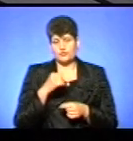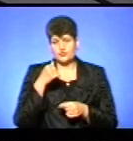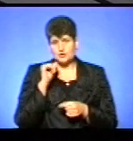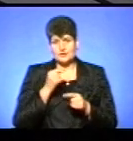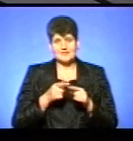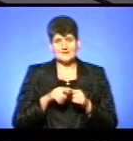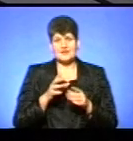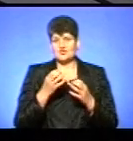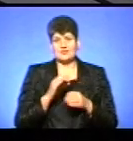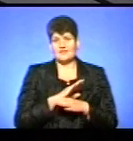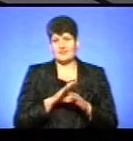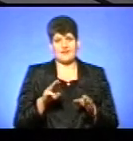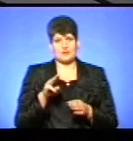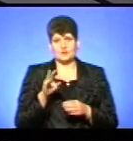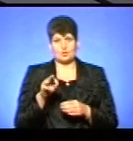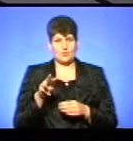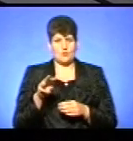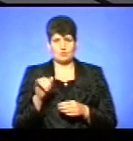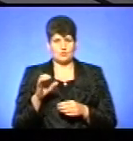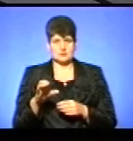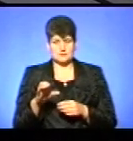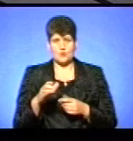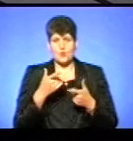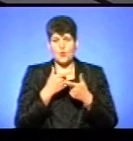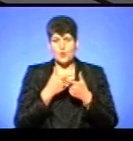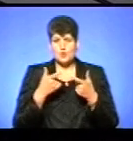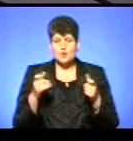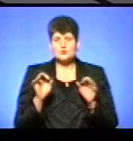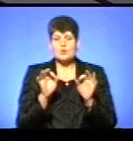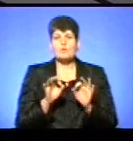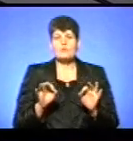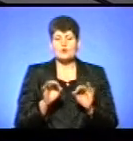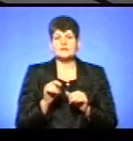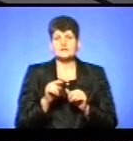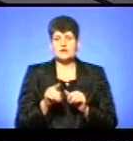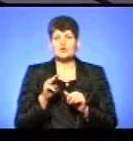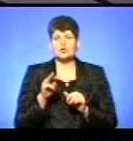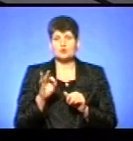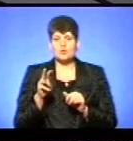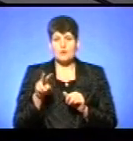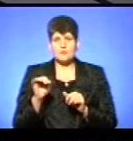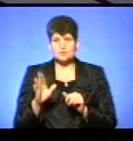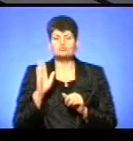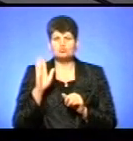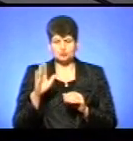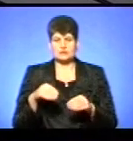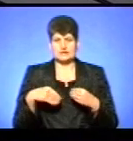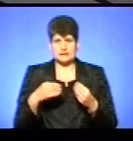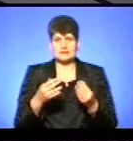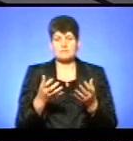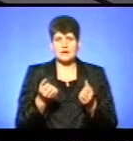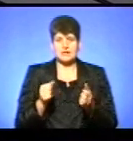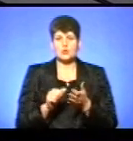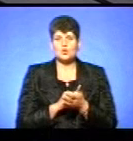це ще не Томос. Оголошено про те, що Томос буде наданий. І прийнятий